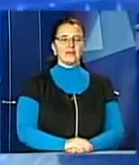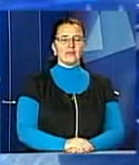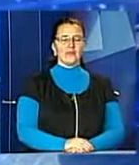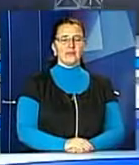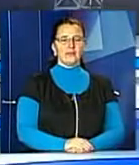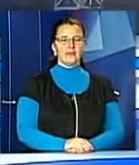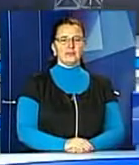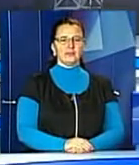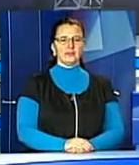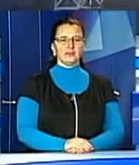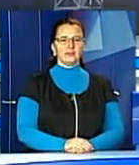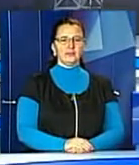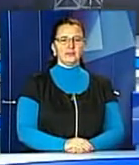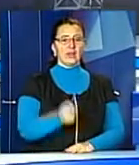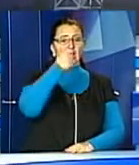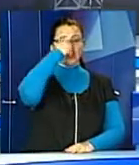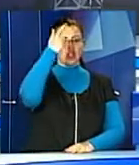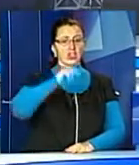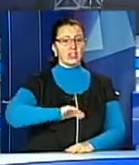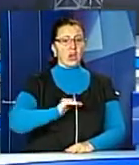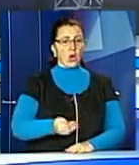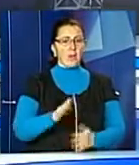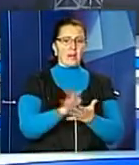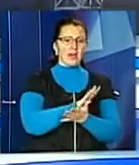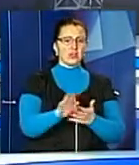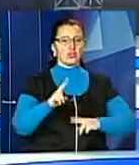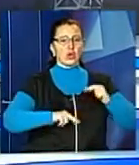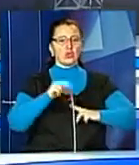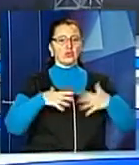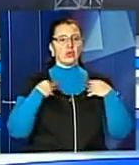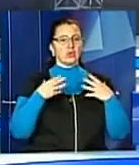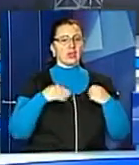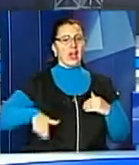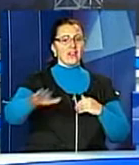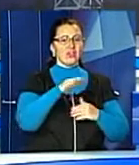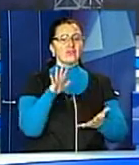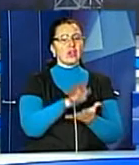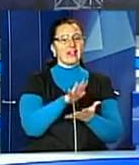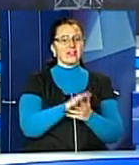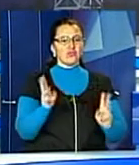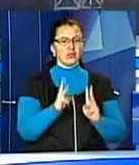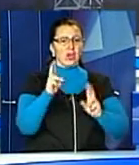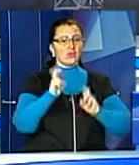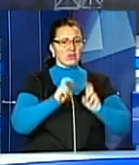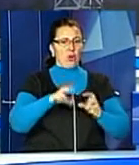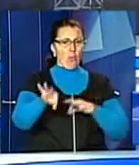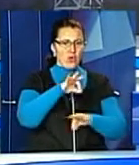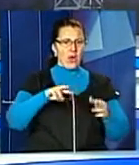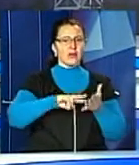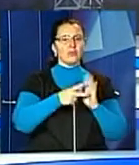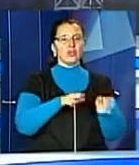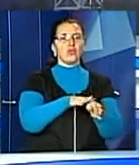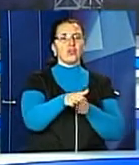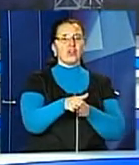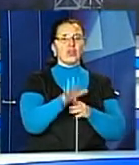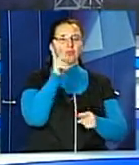Музика Чеська компанія безкоштовно збудує на Львівщині сміттєспалювальний завод. Проект планують втілити